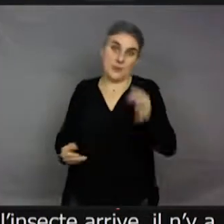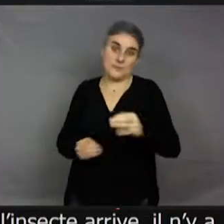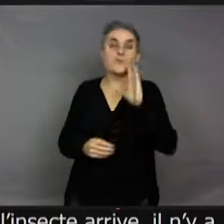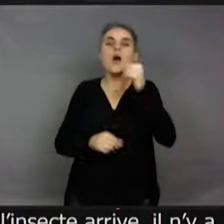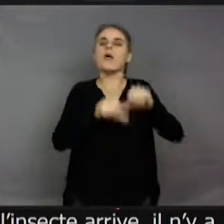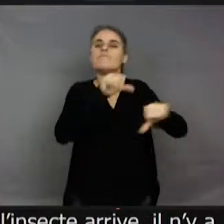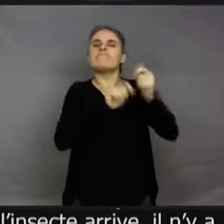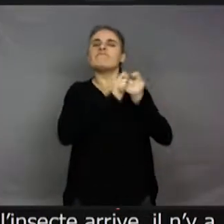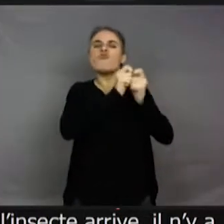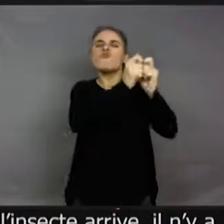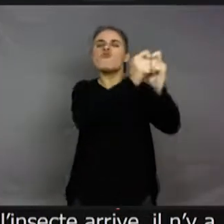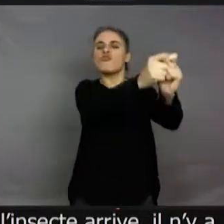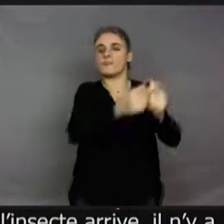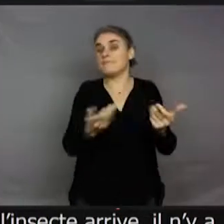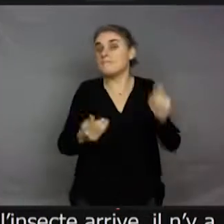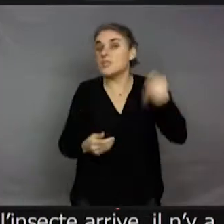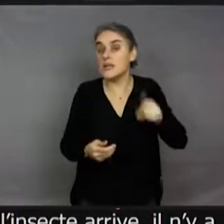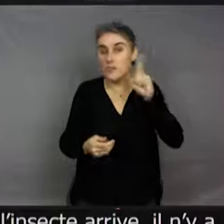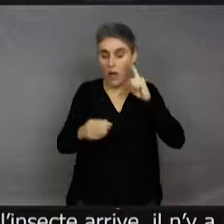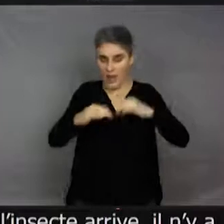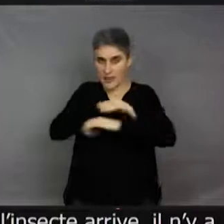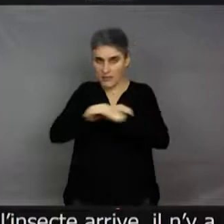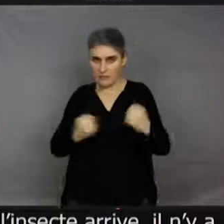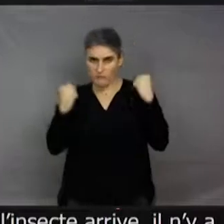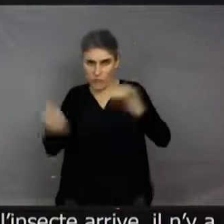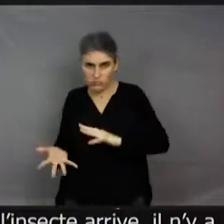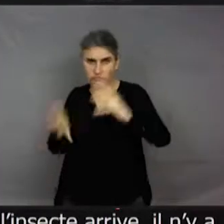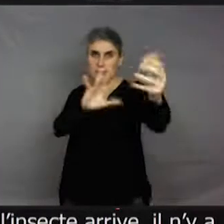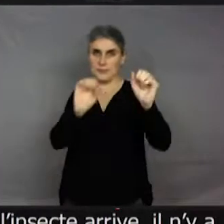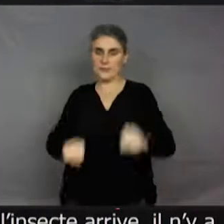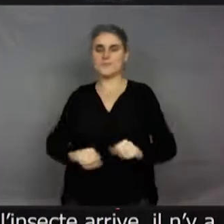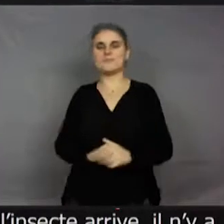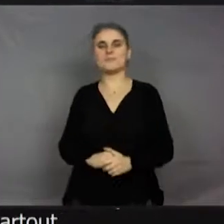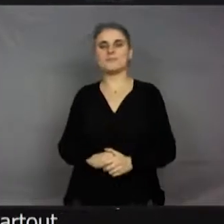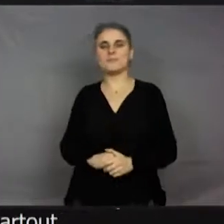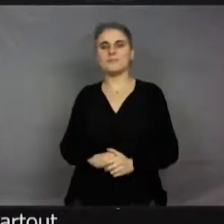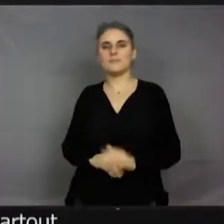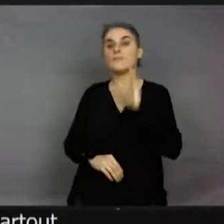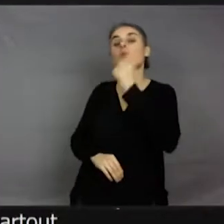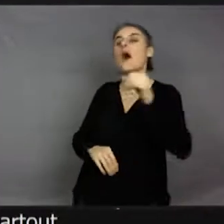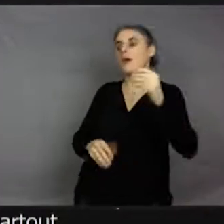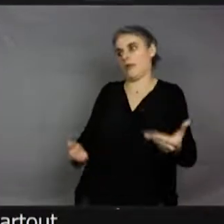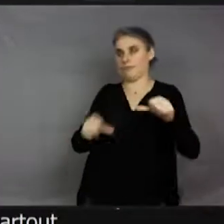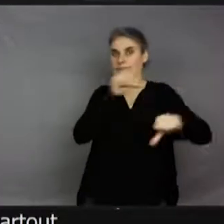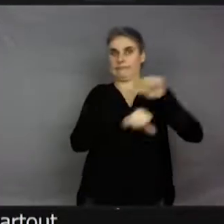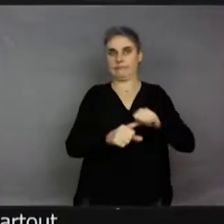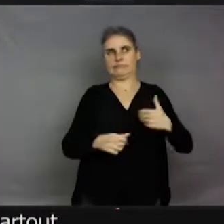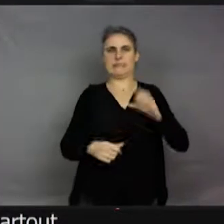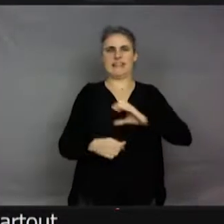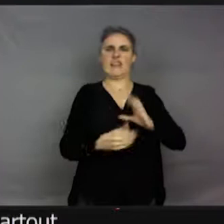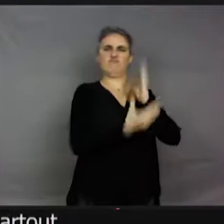toujours, toujours, toujours différents parce que les l'évolution est en marche. c'est pour ça qu'on aimerait bien les interdire. Aussi.